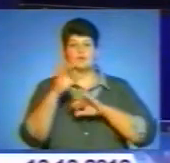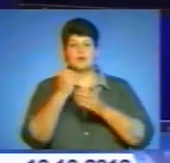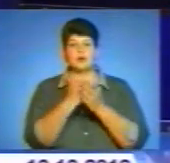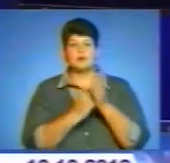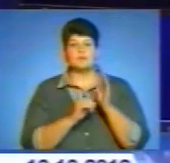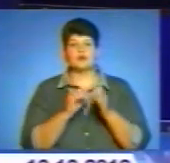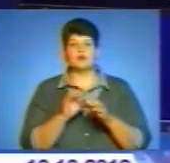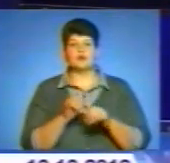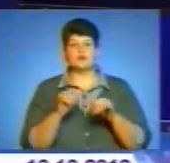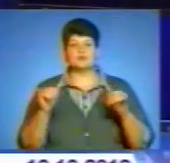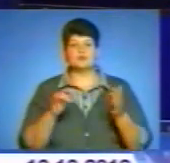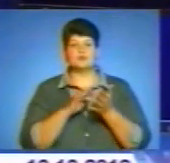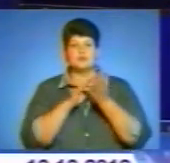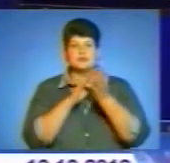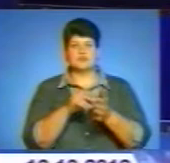черги.